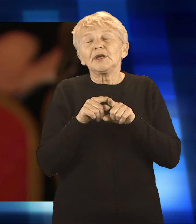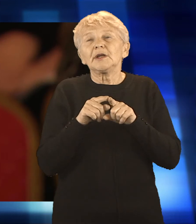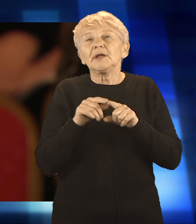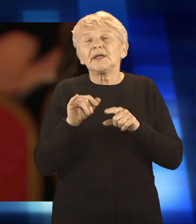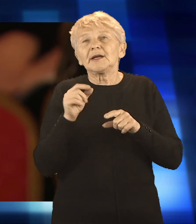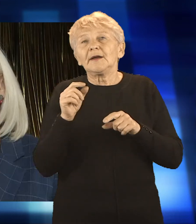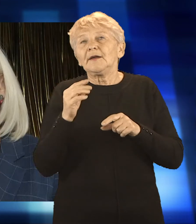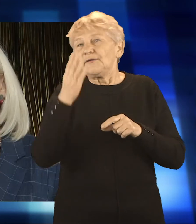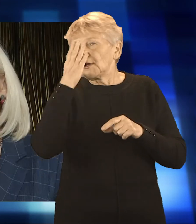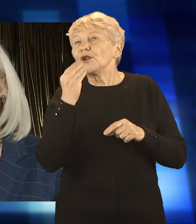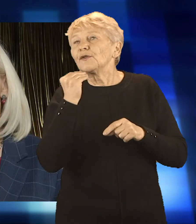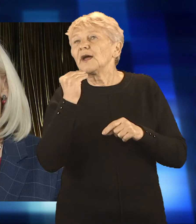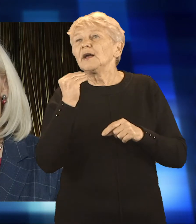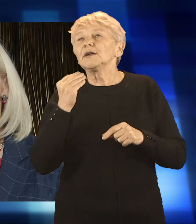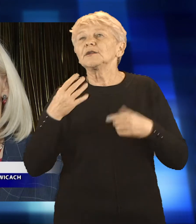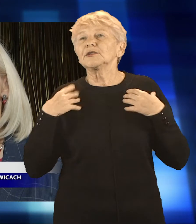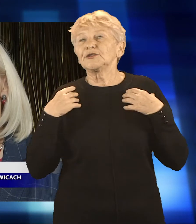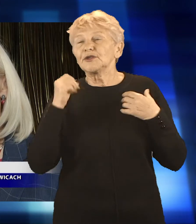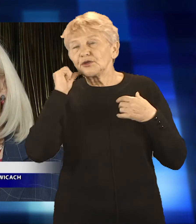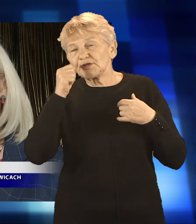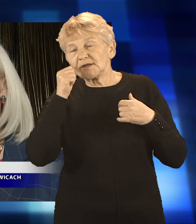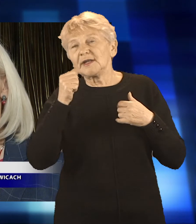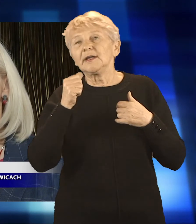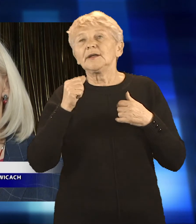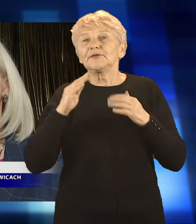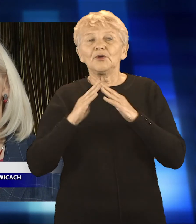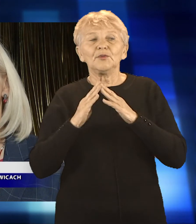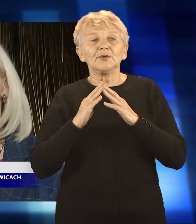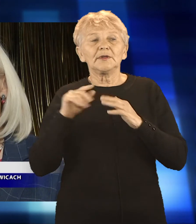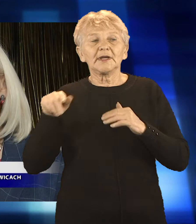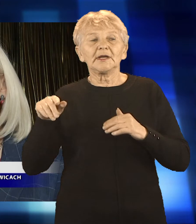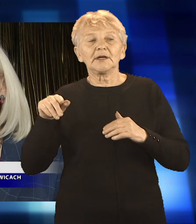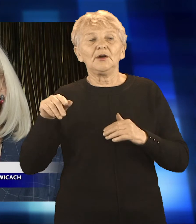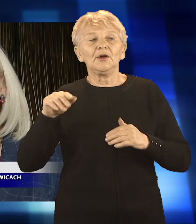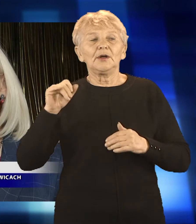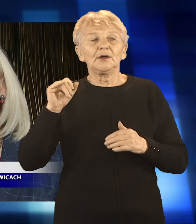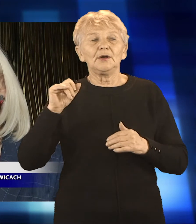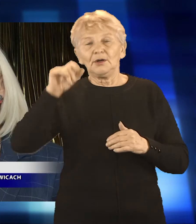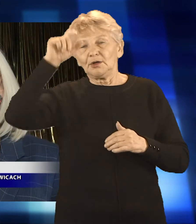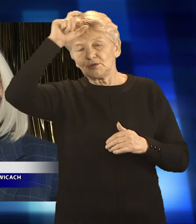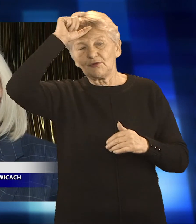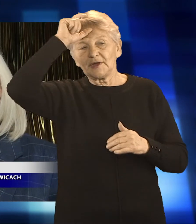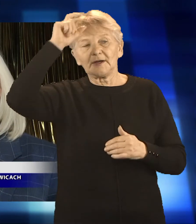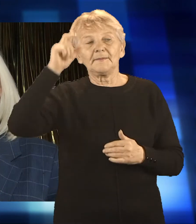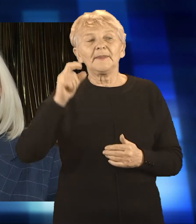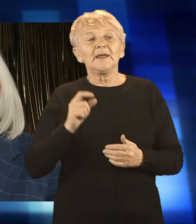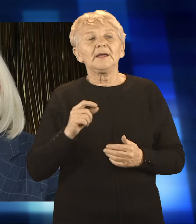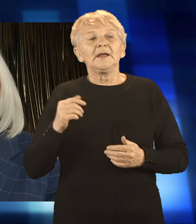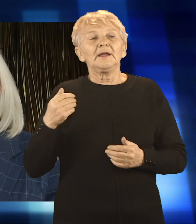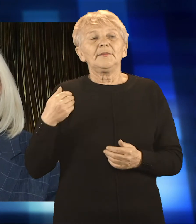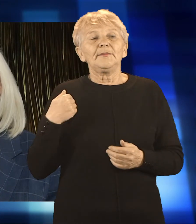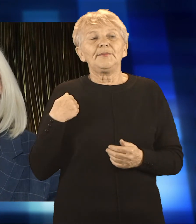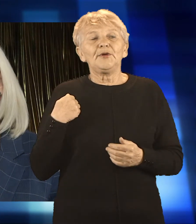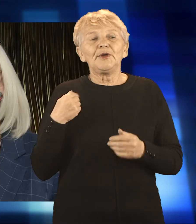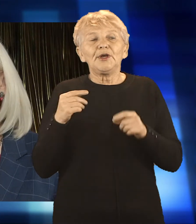osoby w spektrum. O tematach związanych z meldaunami, z shatdaunami, czyli są to albo wybuchy